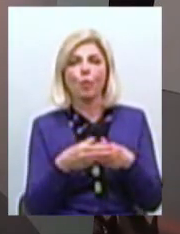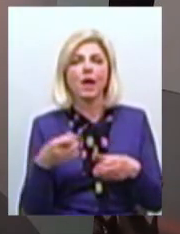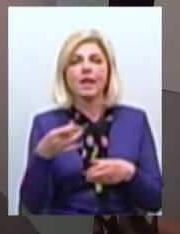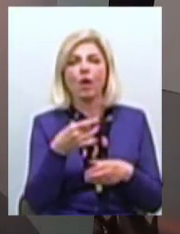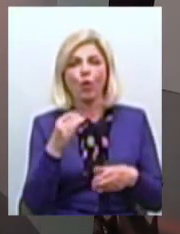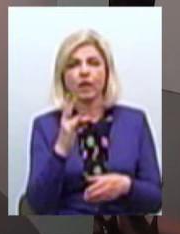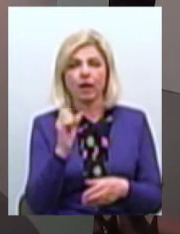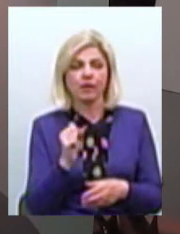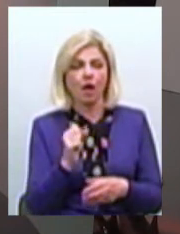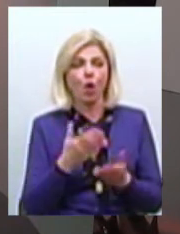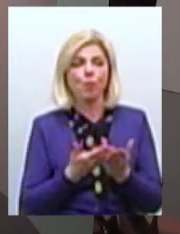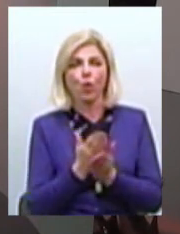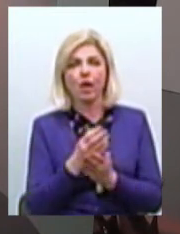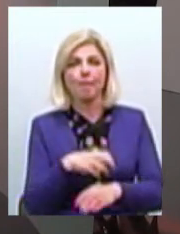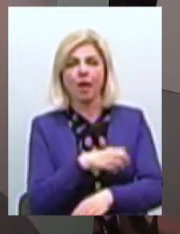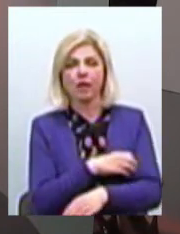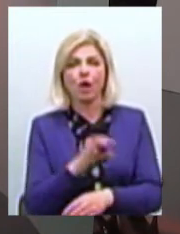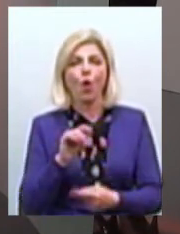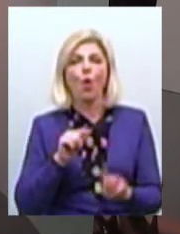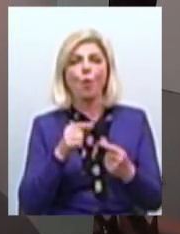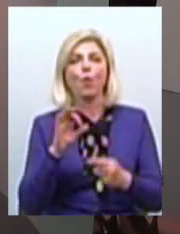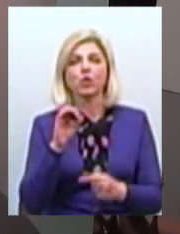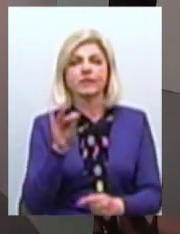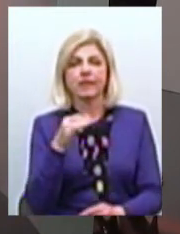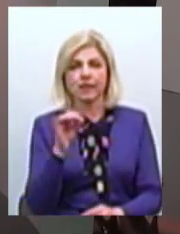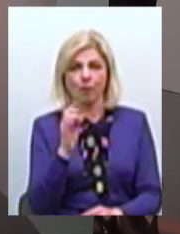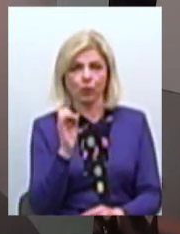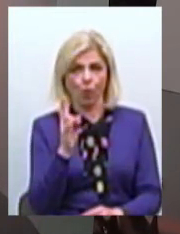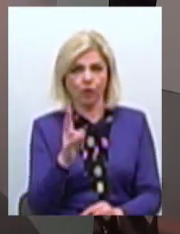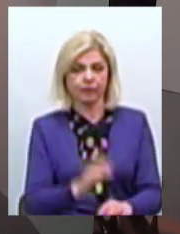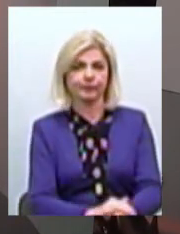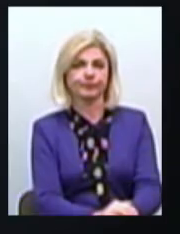організації Політичної партії Опозиційний блок У Миколаївській області У Миколаївській облраді